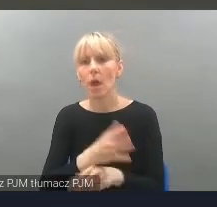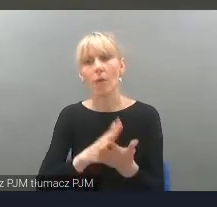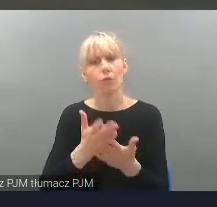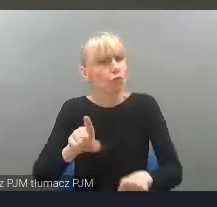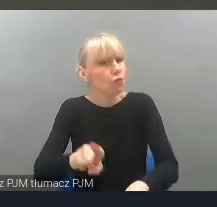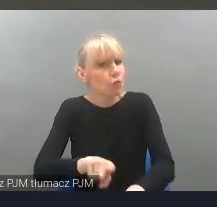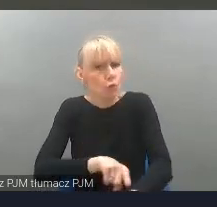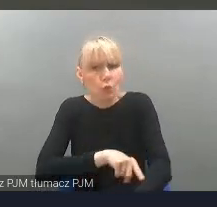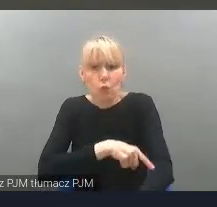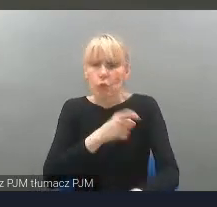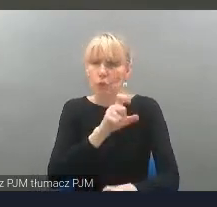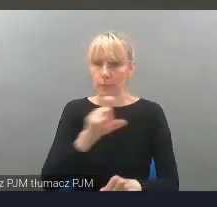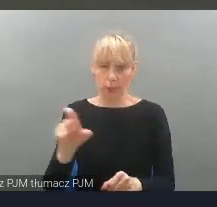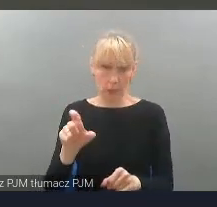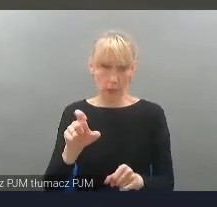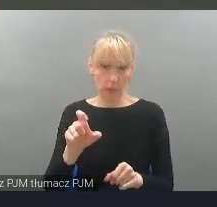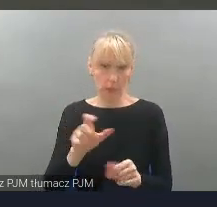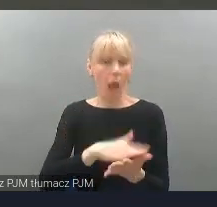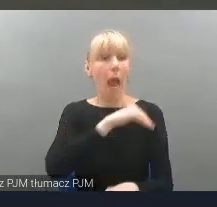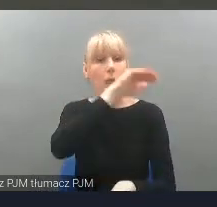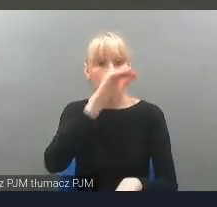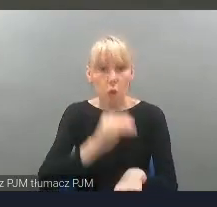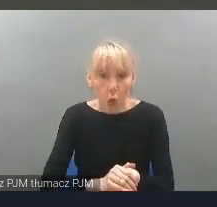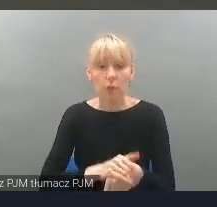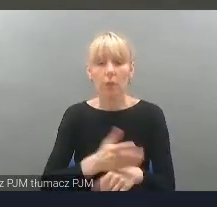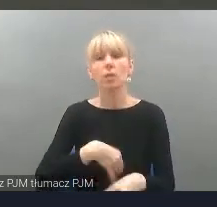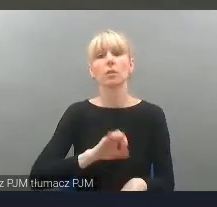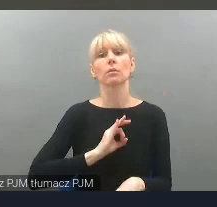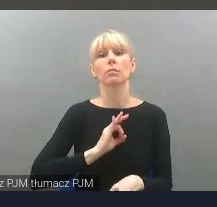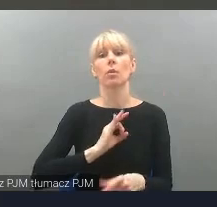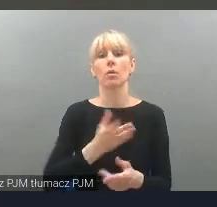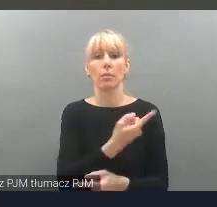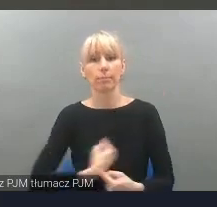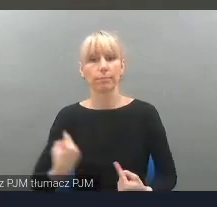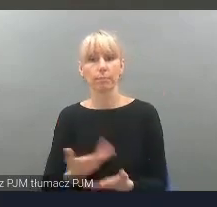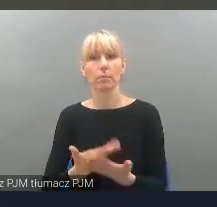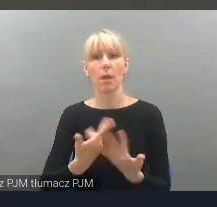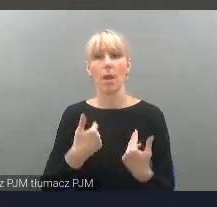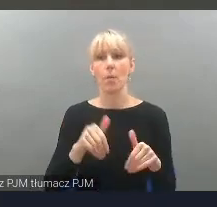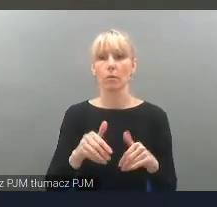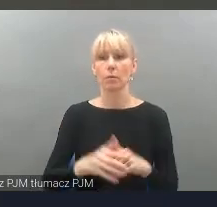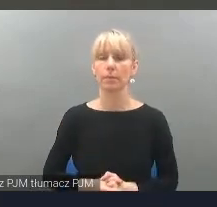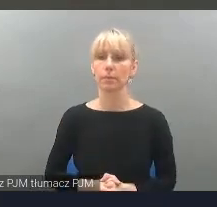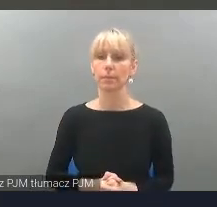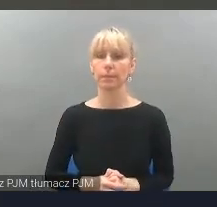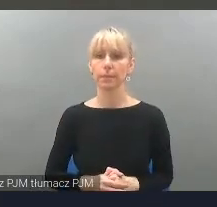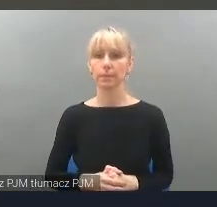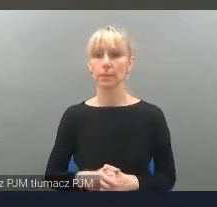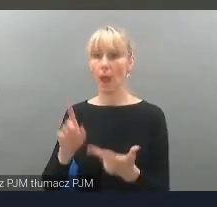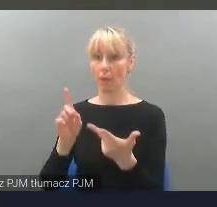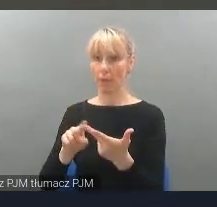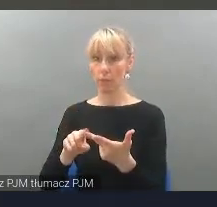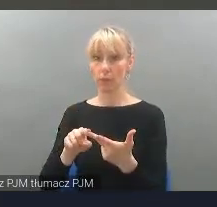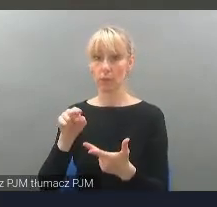okresie, zgodnie z naszymi możliwościami. Trzecim elementem jest rzecznictwo.